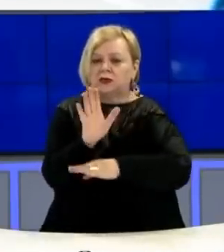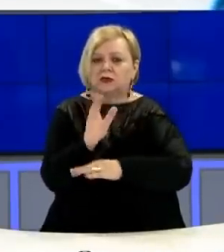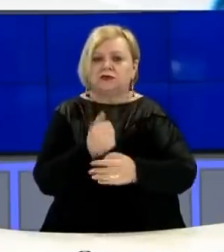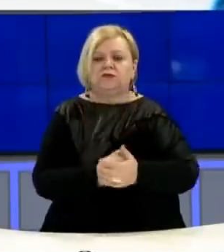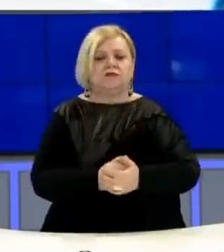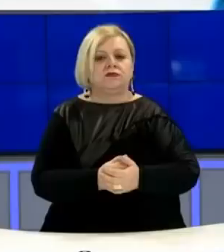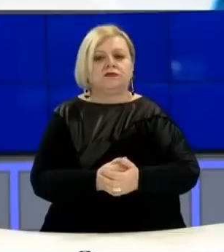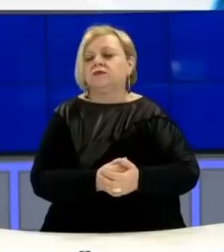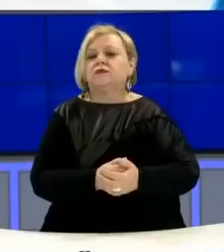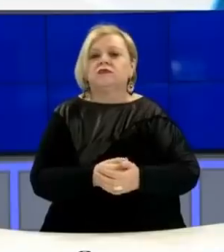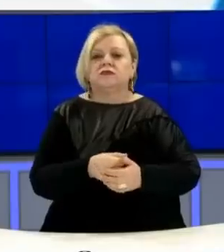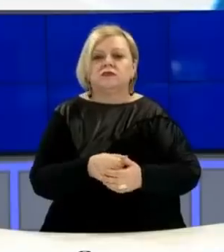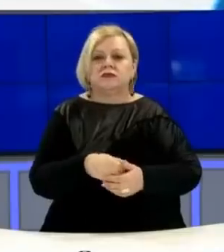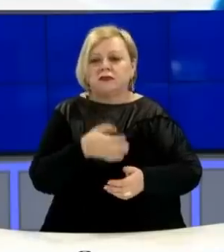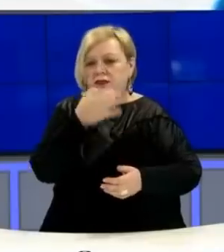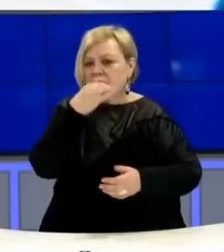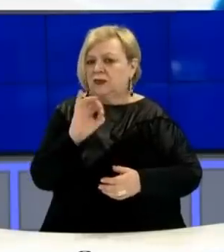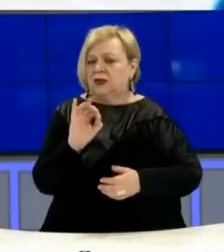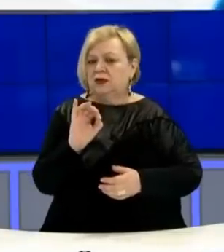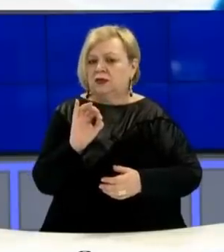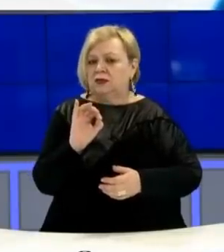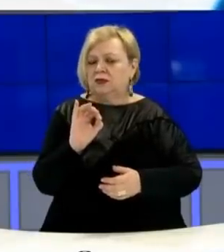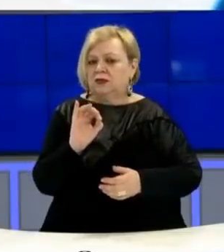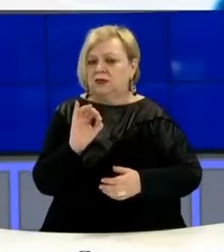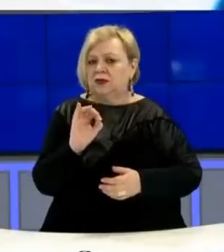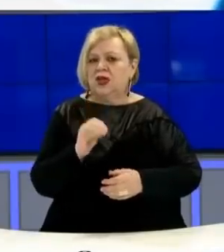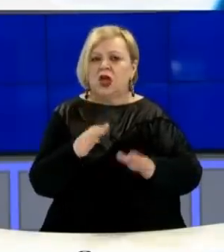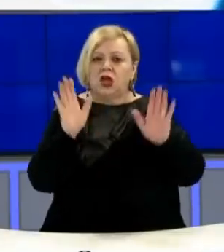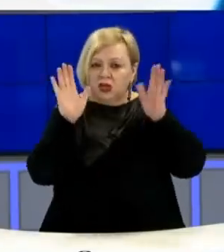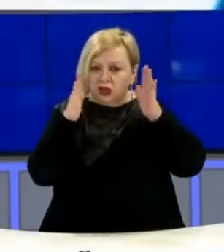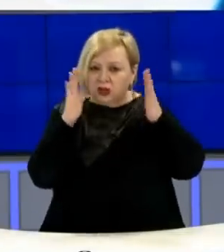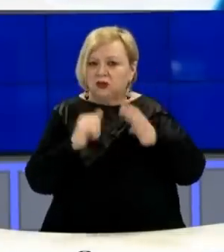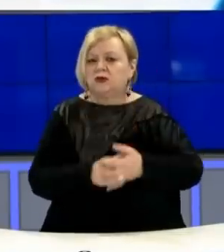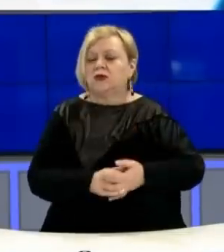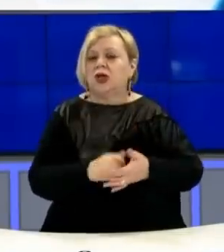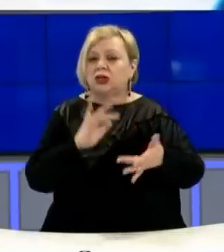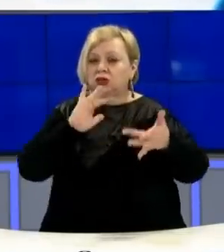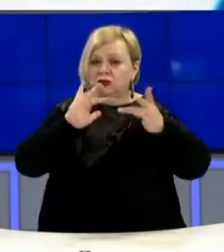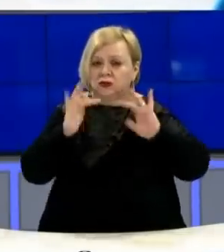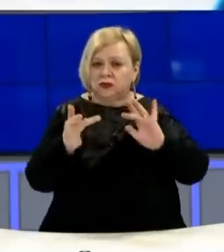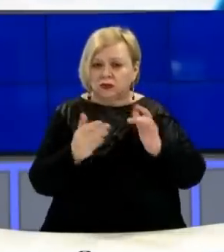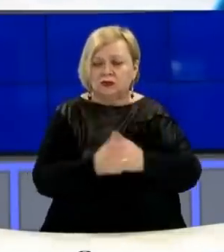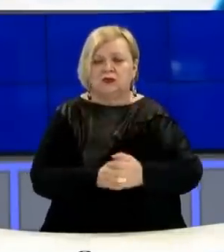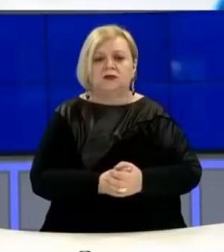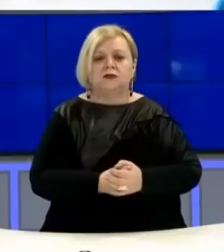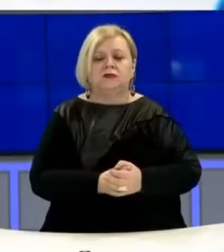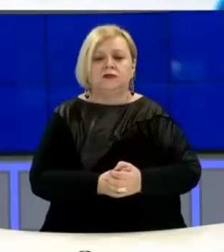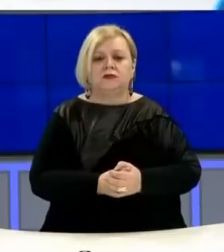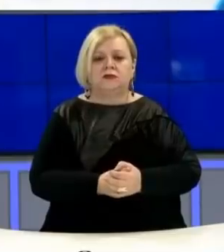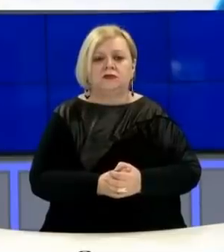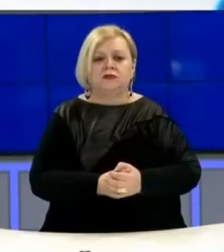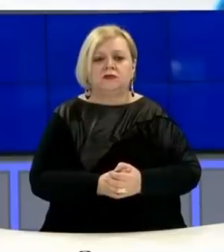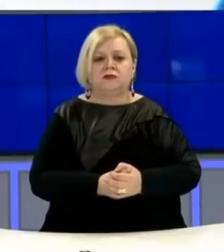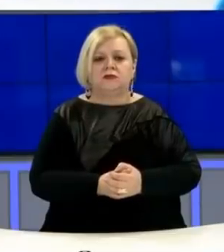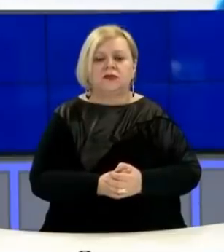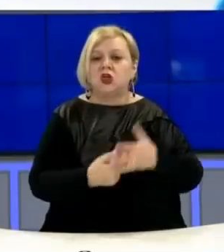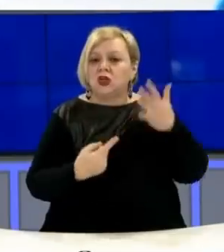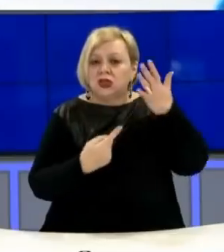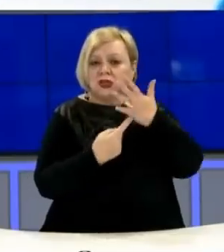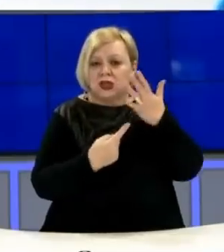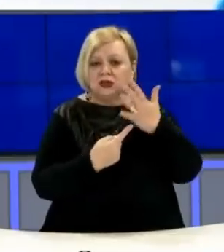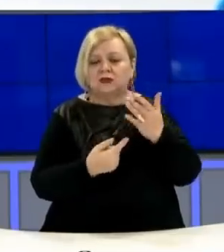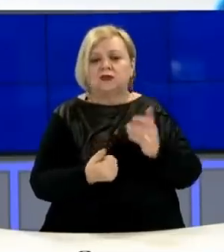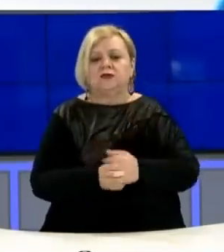të shfridzojnë njërë në samat mirë rjetet sosiale edhe të shfridzojnë mjetet digitale.